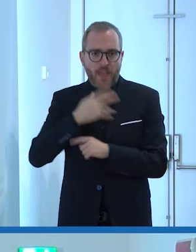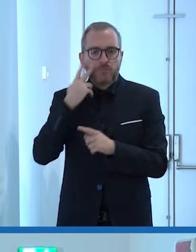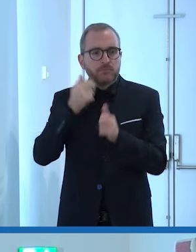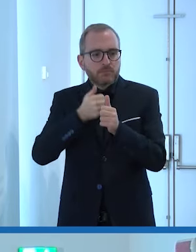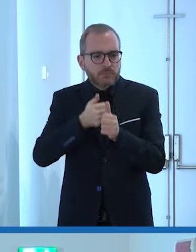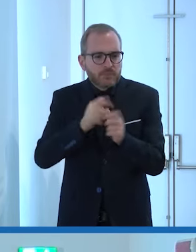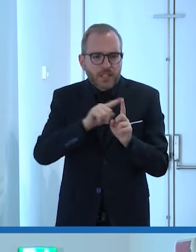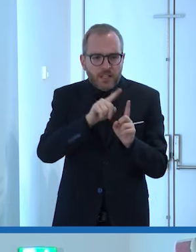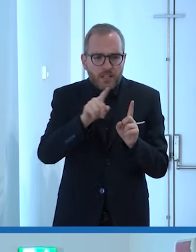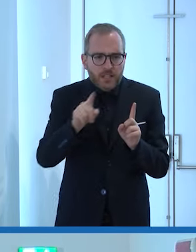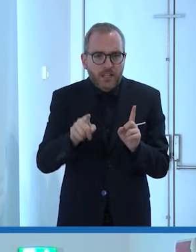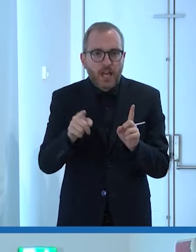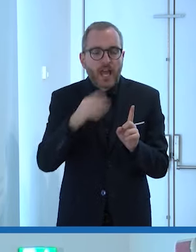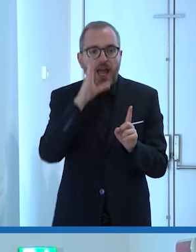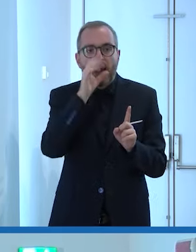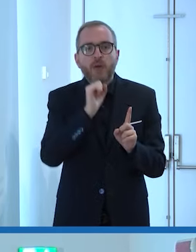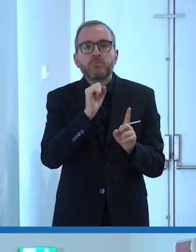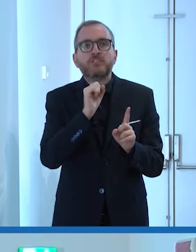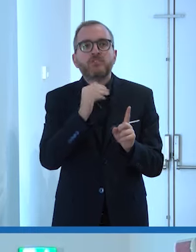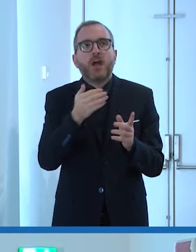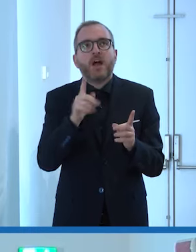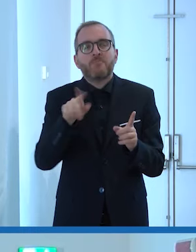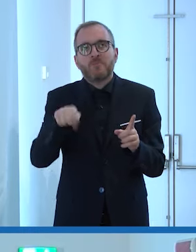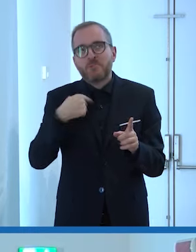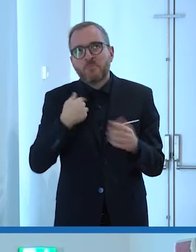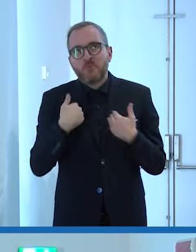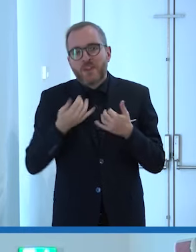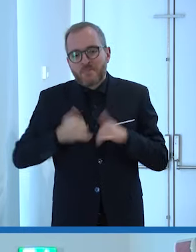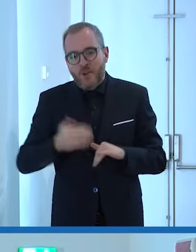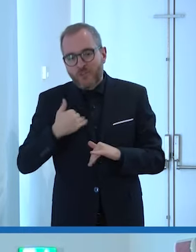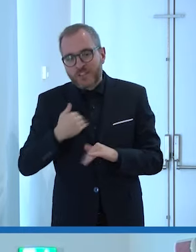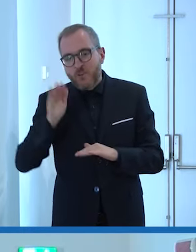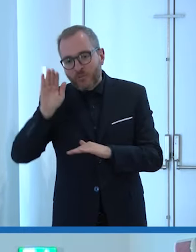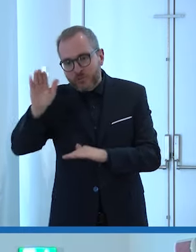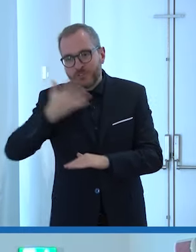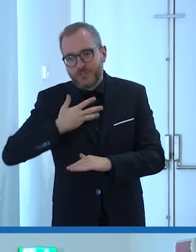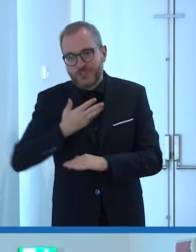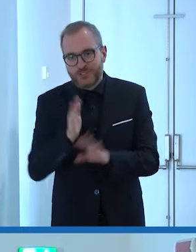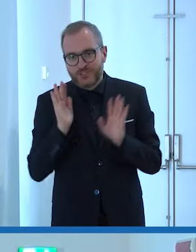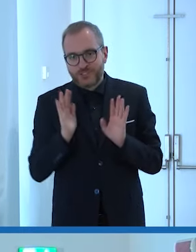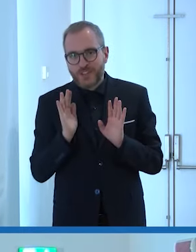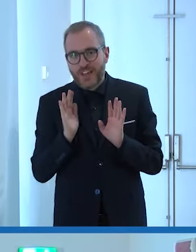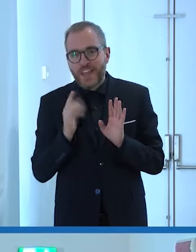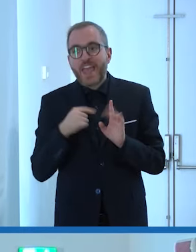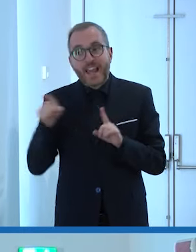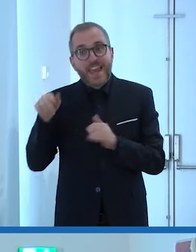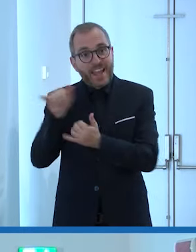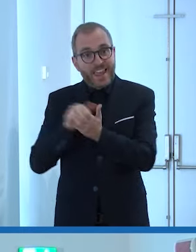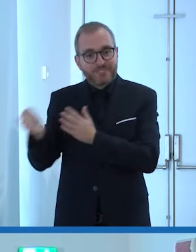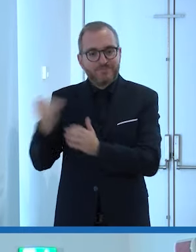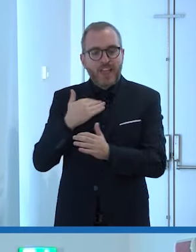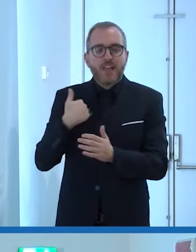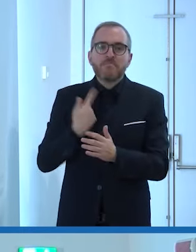ho fatto finora ha capito che anche suo figlio ha una speranza e mi ha scritto vorrei che il mio bambino